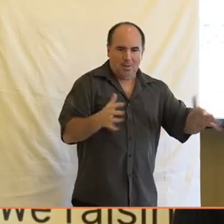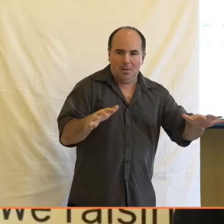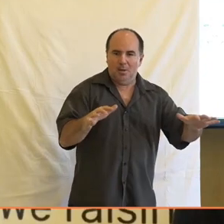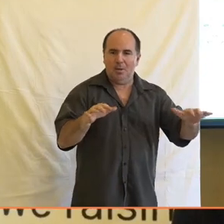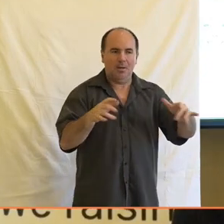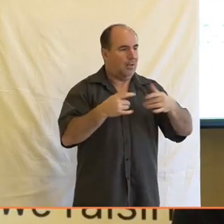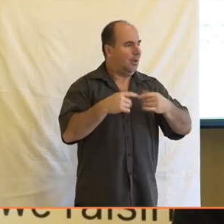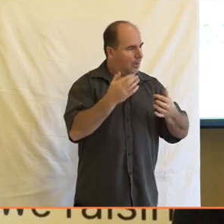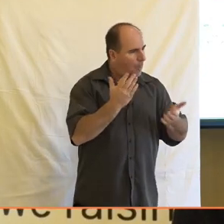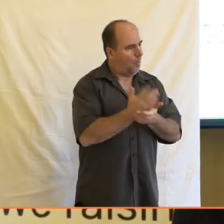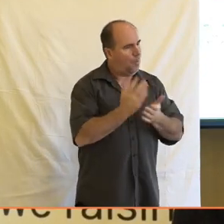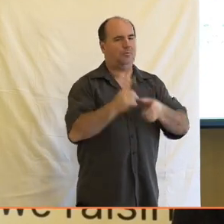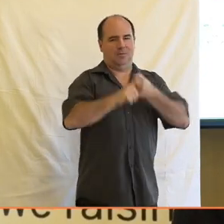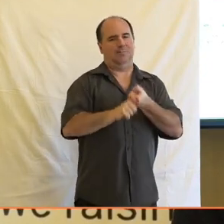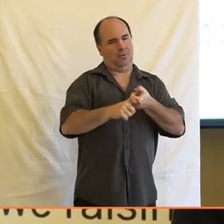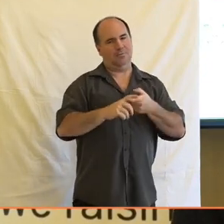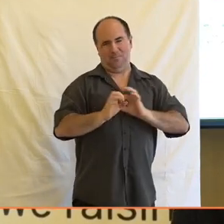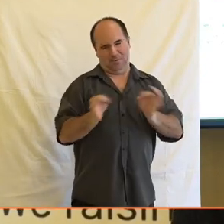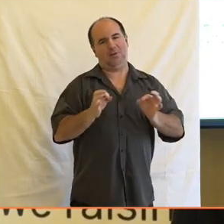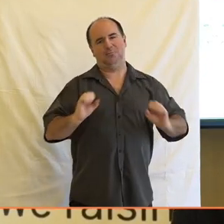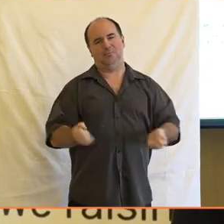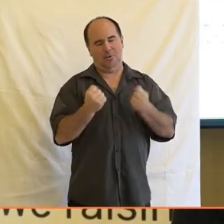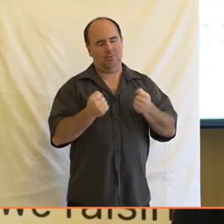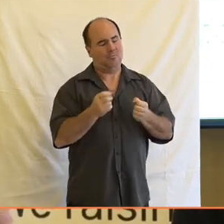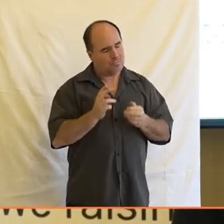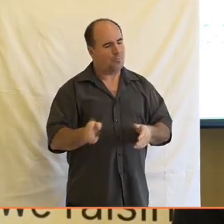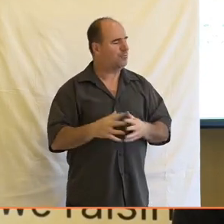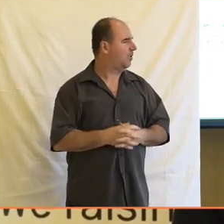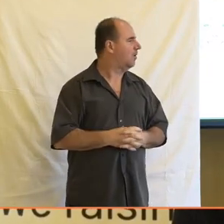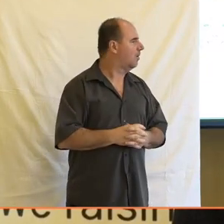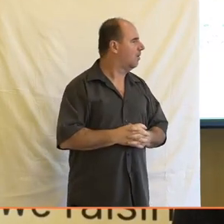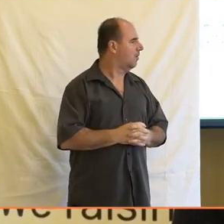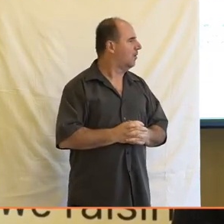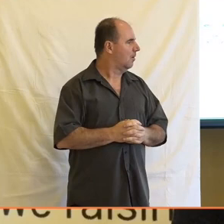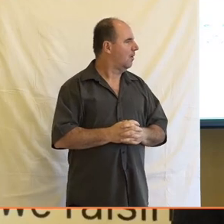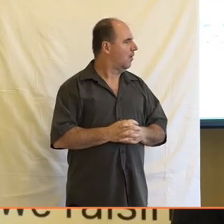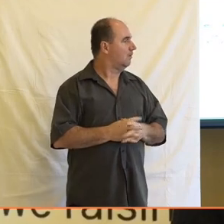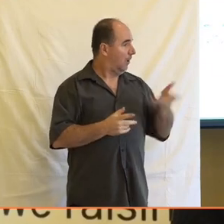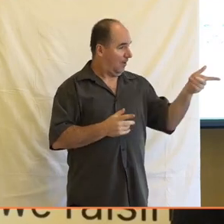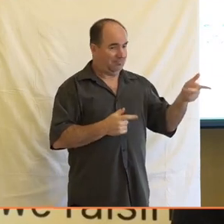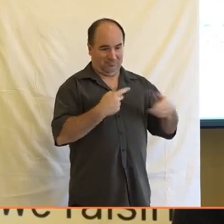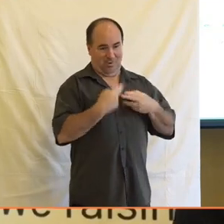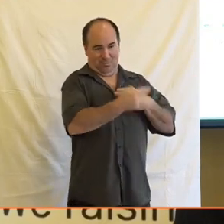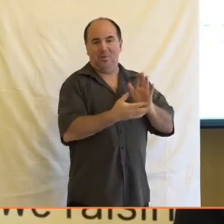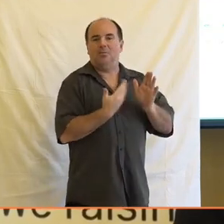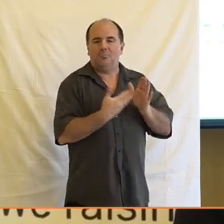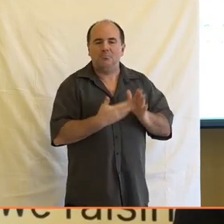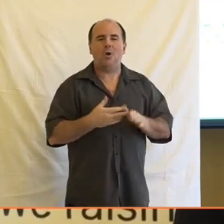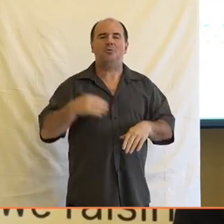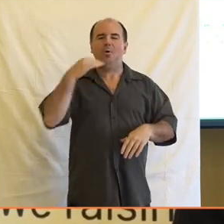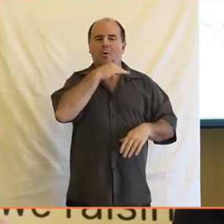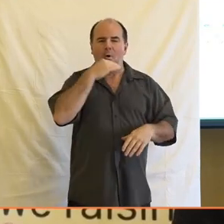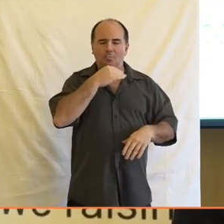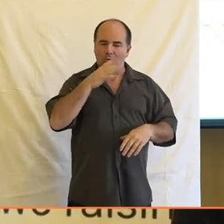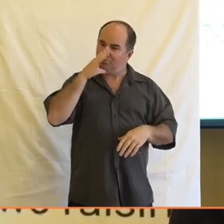zranitelnější než ta generace po tím. To je potom ty odpovědi na otázky, proč na to porno ty chlapi tak prostě strašně často koukají a